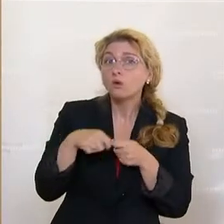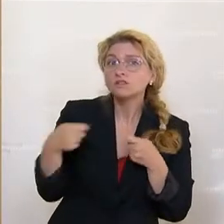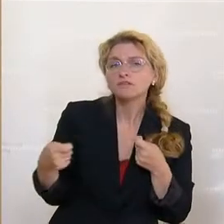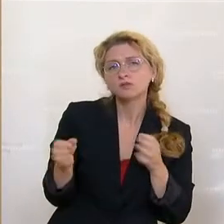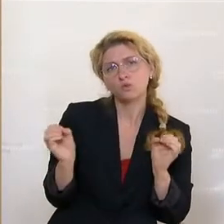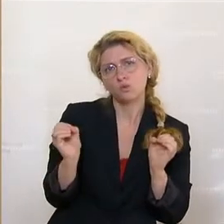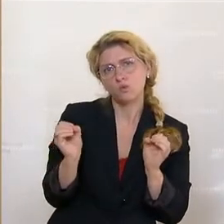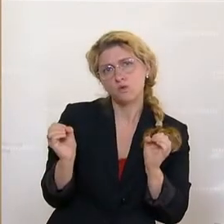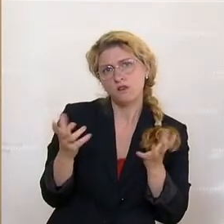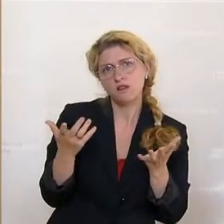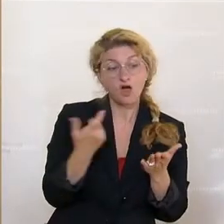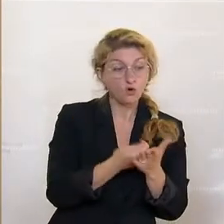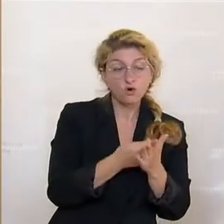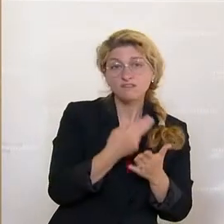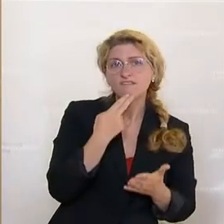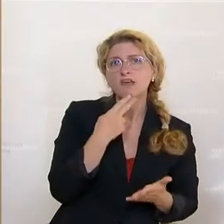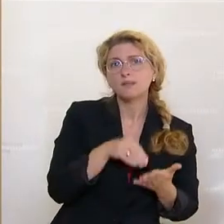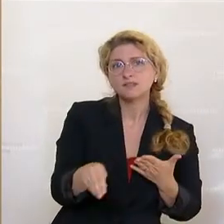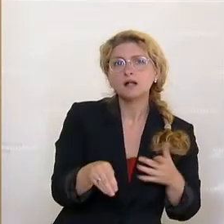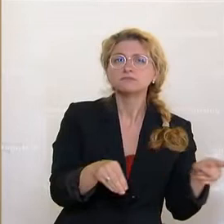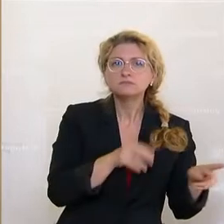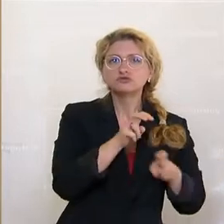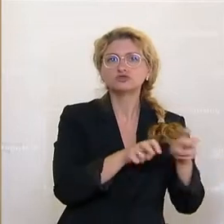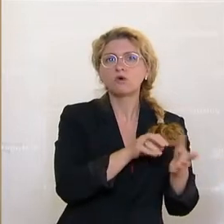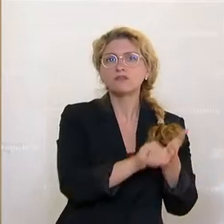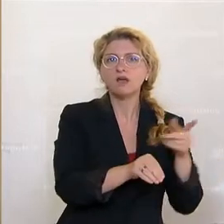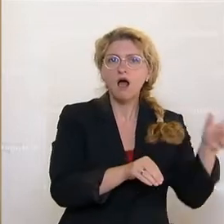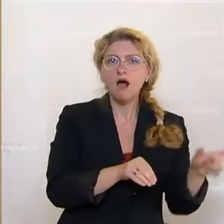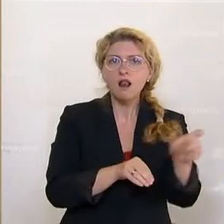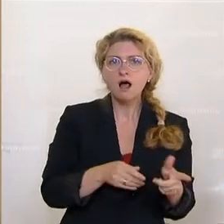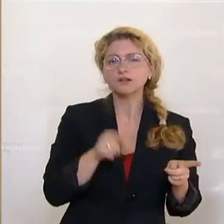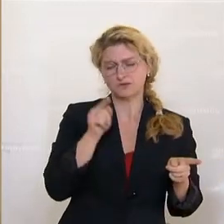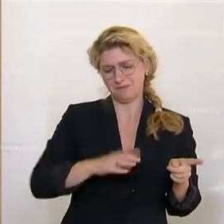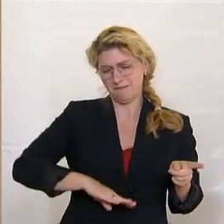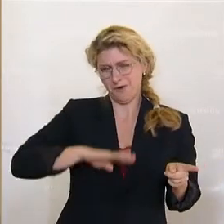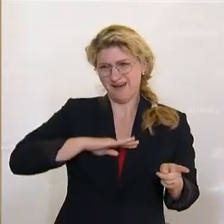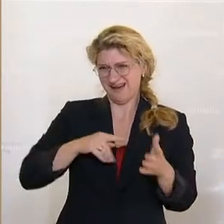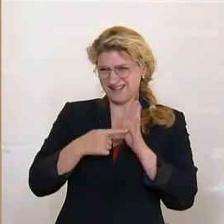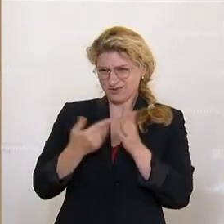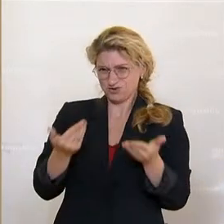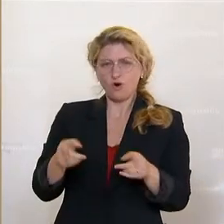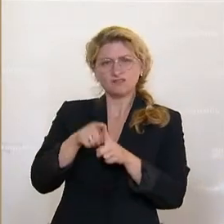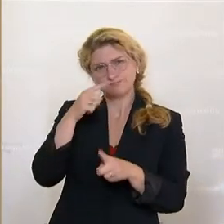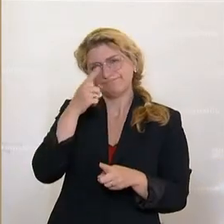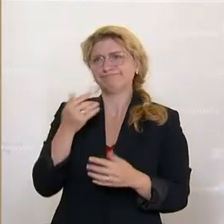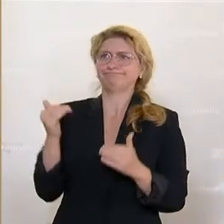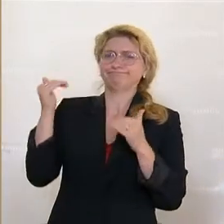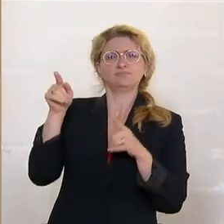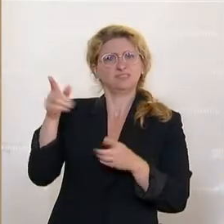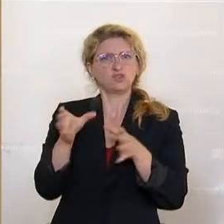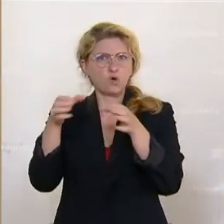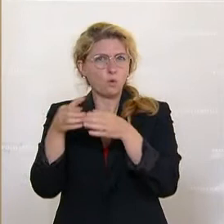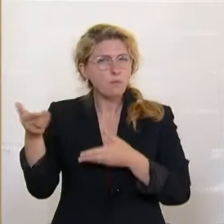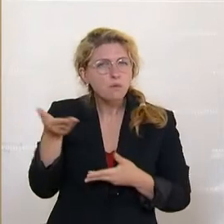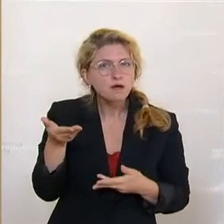irgendwo vom Steuerzahler bezahlt. Das ist die moralische Verfasstheit und die Abgehobenheit dieser Gruppe. Und